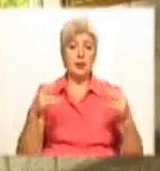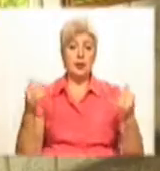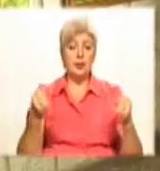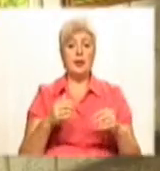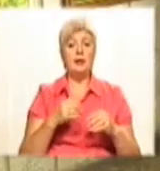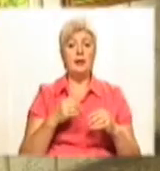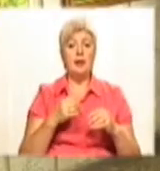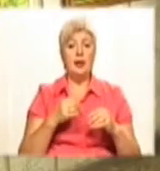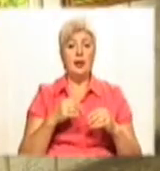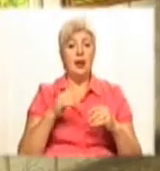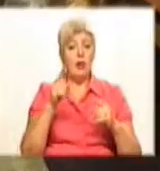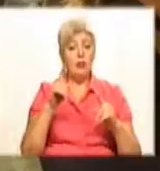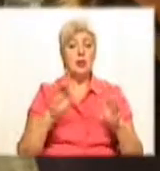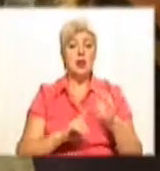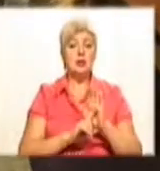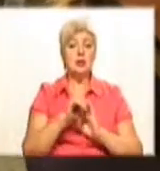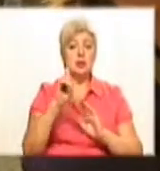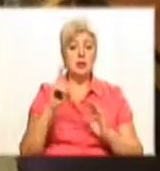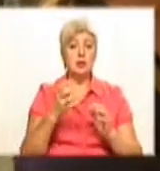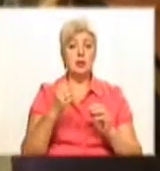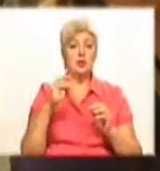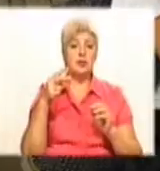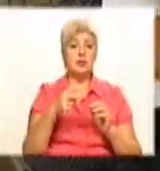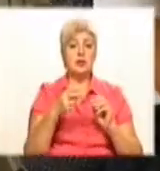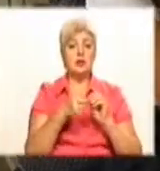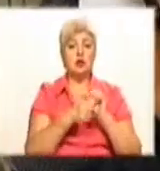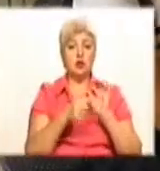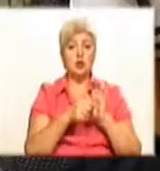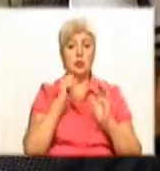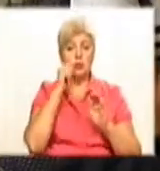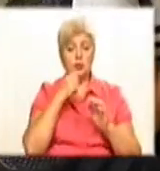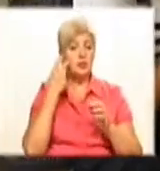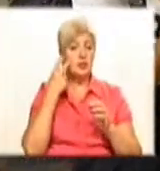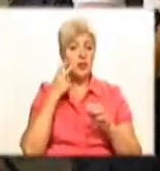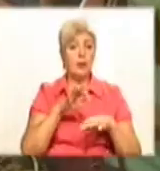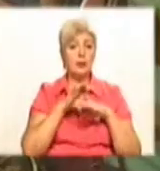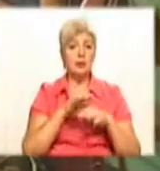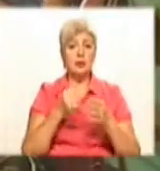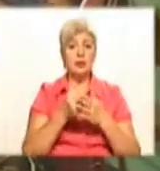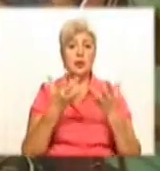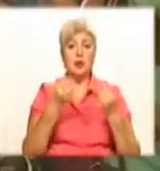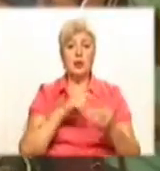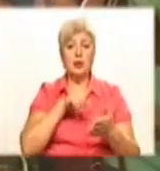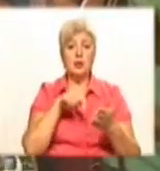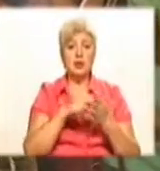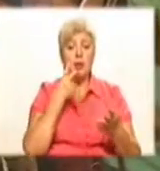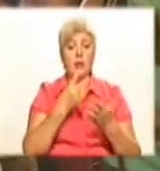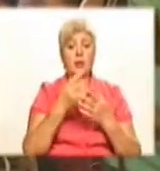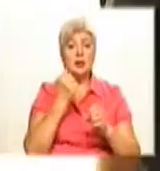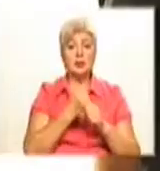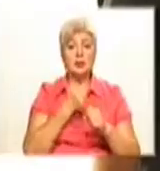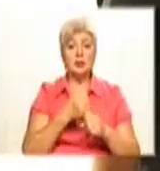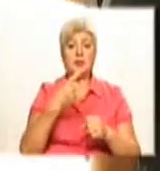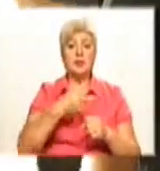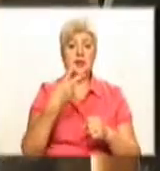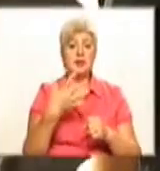набережні 11. Вона заснована ще у 2006 році і традиційно проводиться до Дня міста. У цьому році тут представлені роботи майстрів з 25